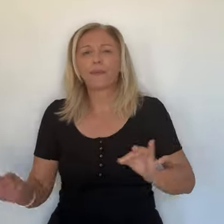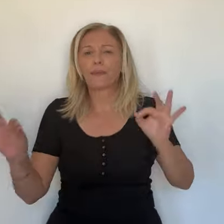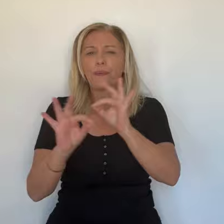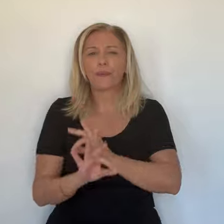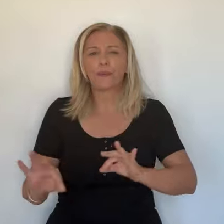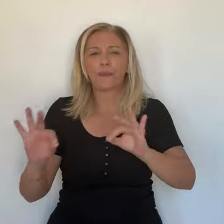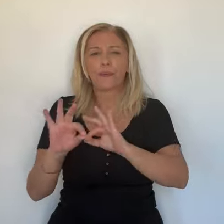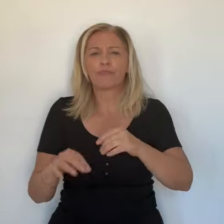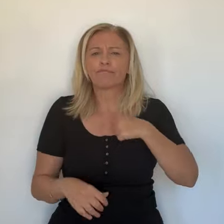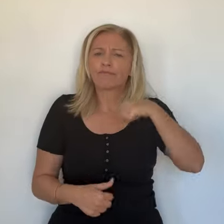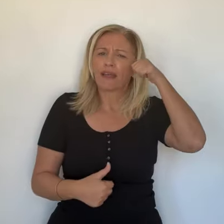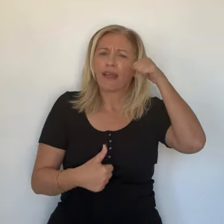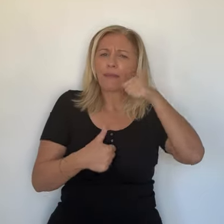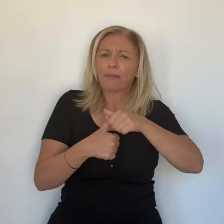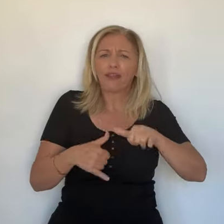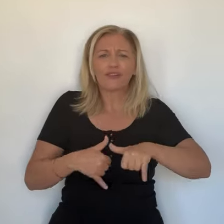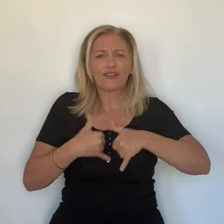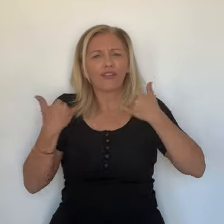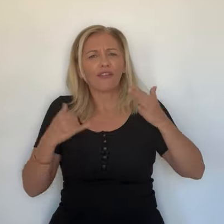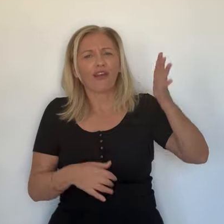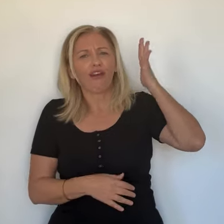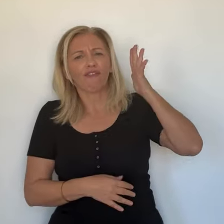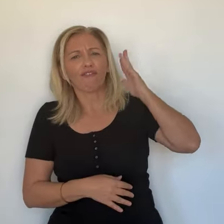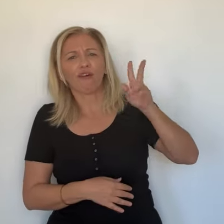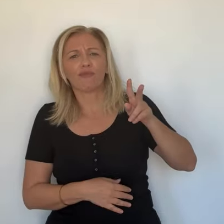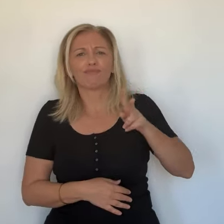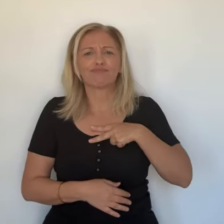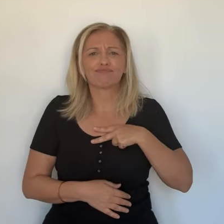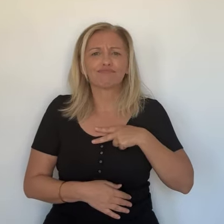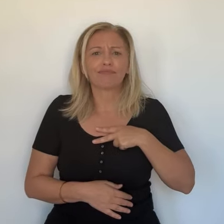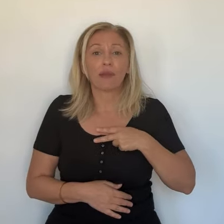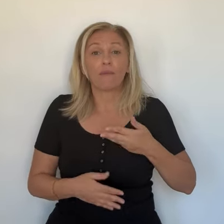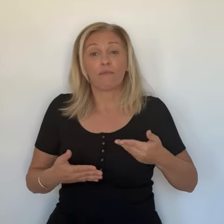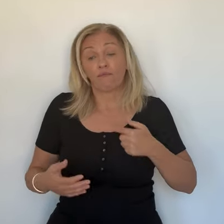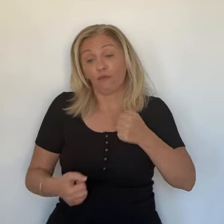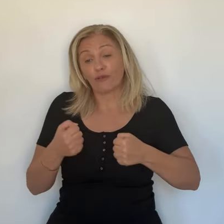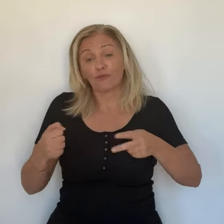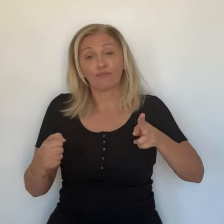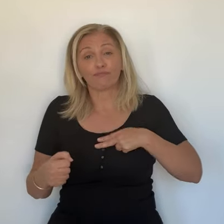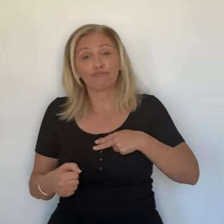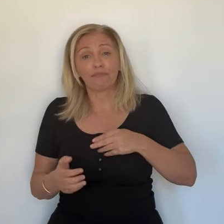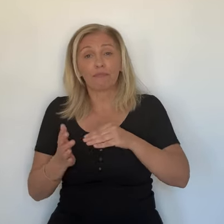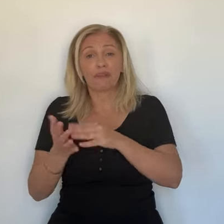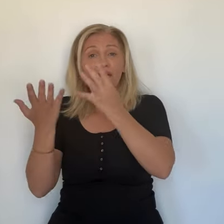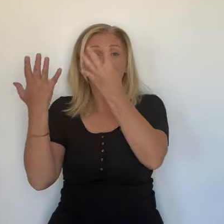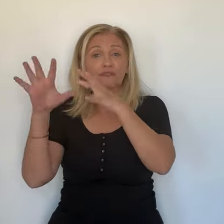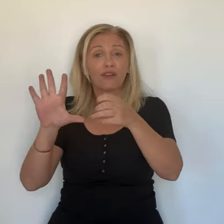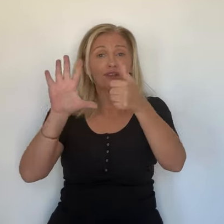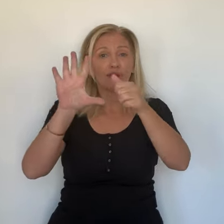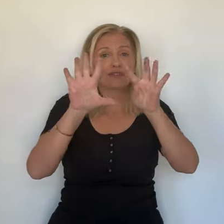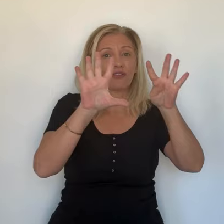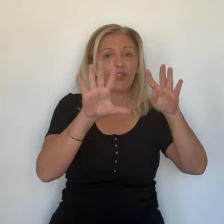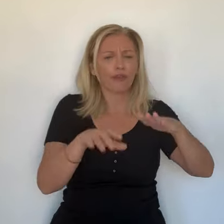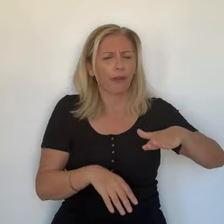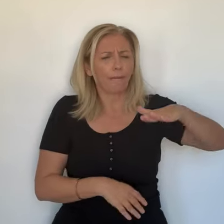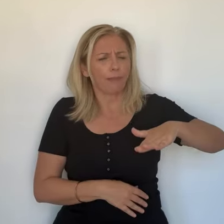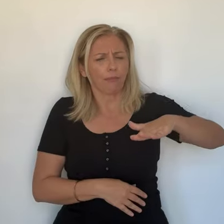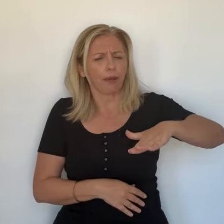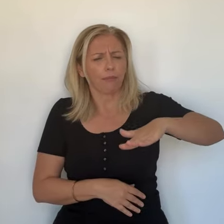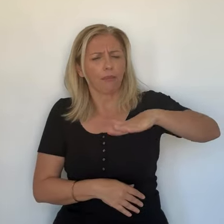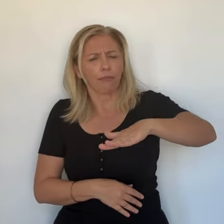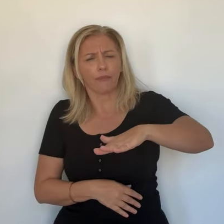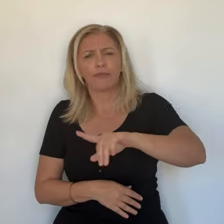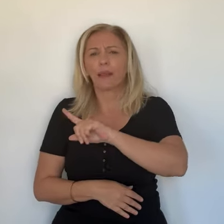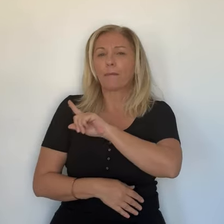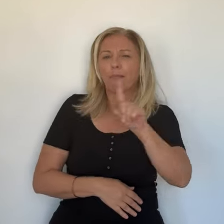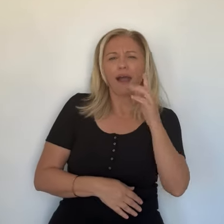la route, comme cet équipage septuagénaire. Cela me rappelle ma jeunesse. Elle est 69, celle-là. Elle est un